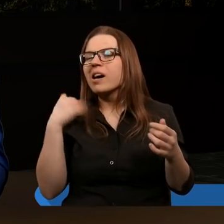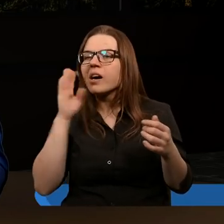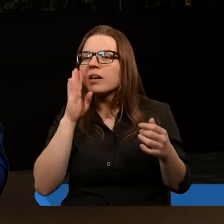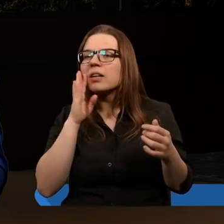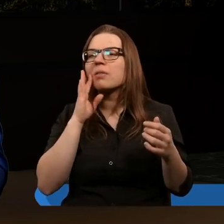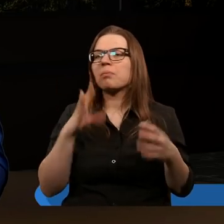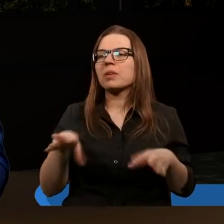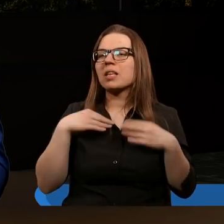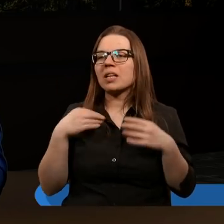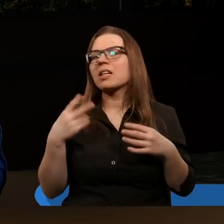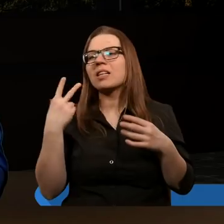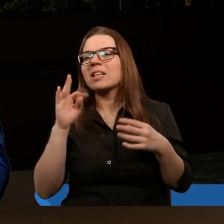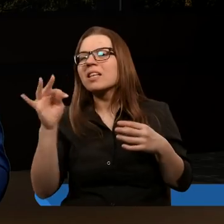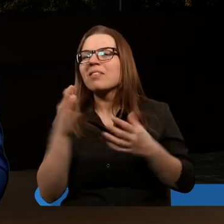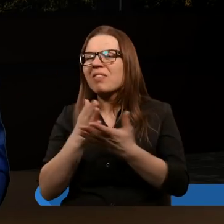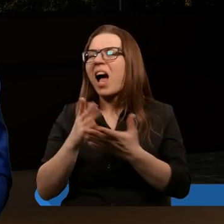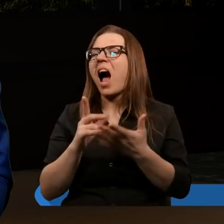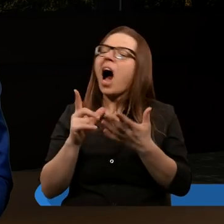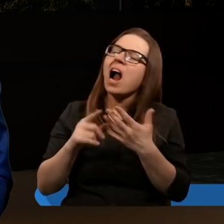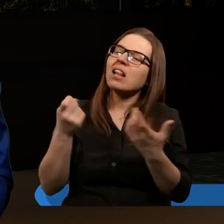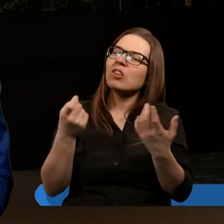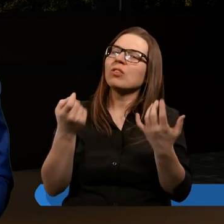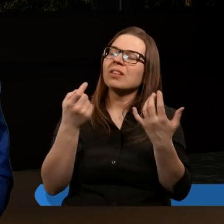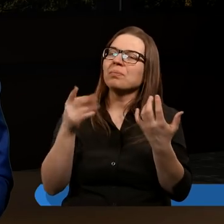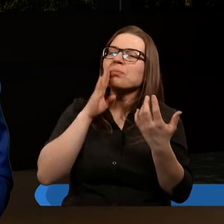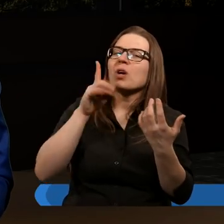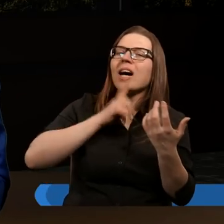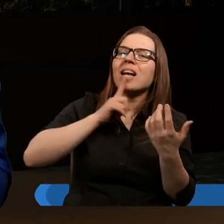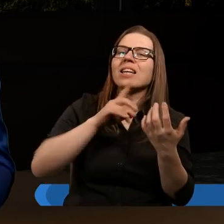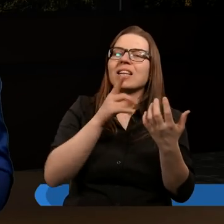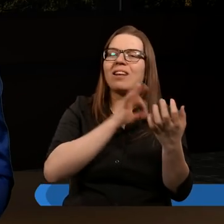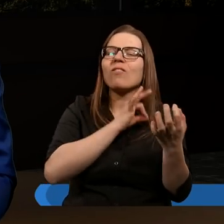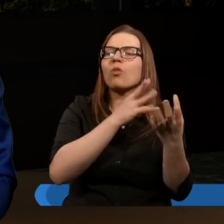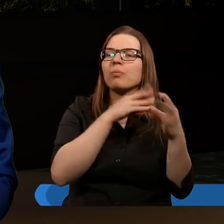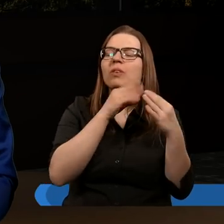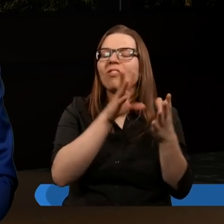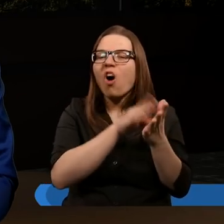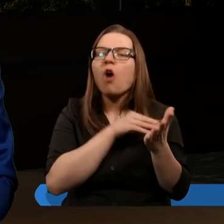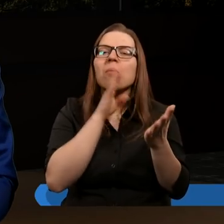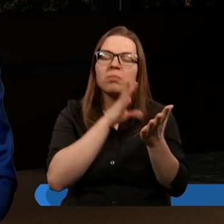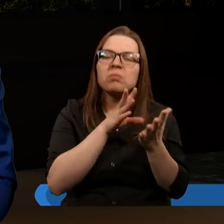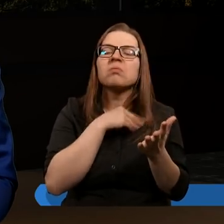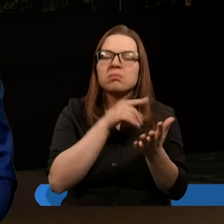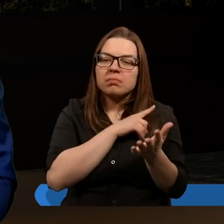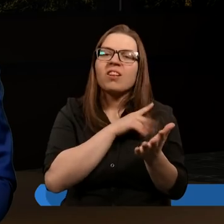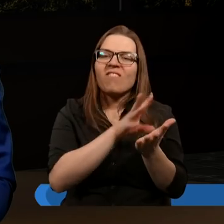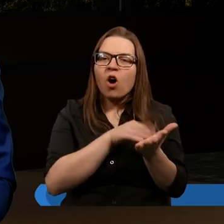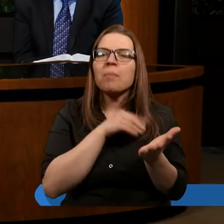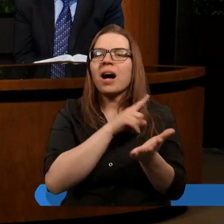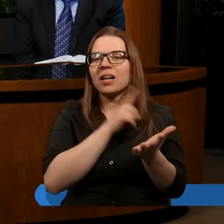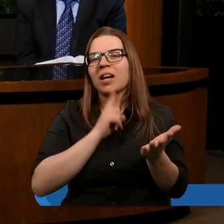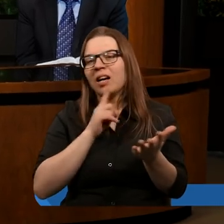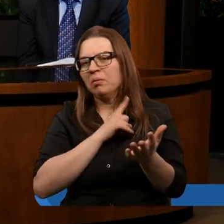przyjęli nie z wiary, tylko przyjęli po prostu jako religia, którą po prostu formalnie ją przestrzegali i nic więcej.